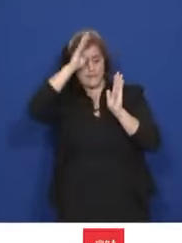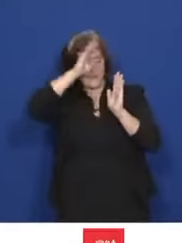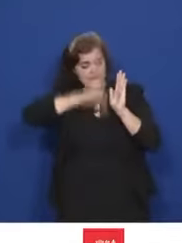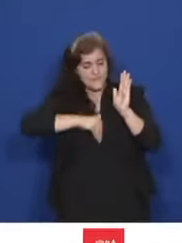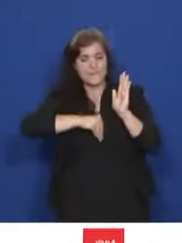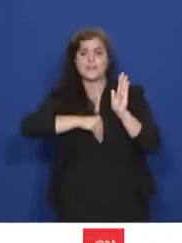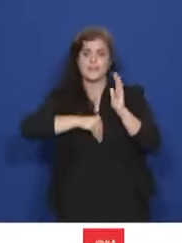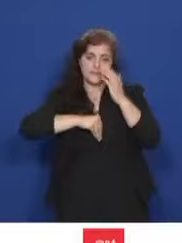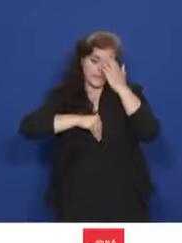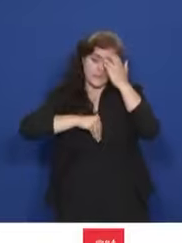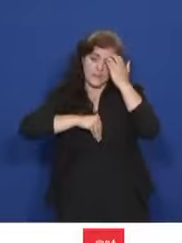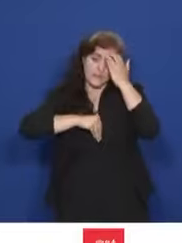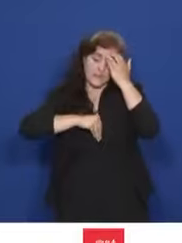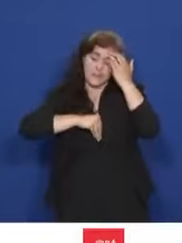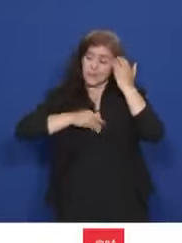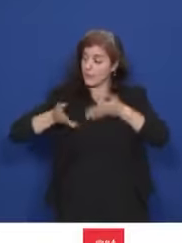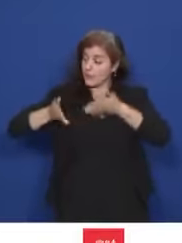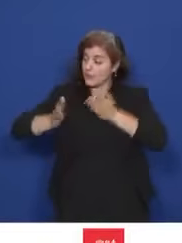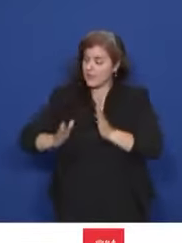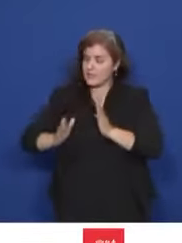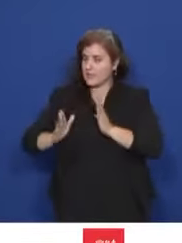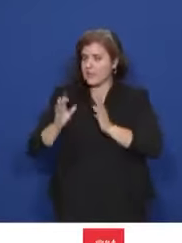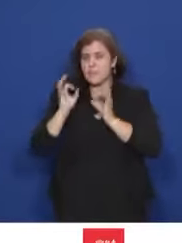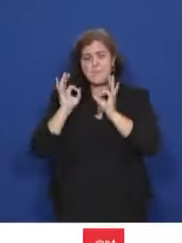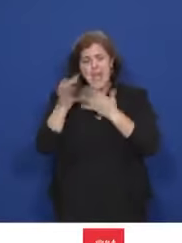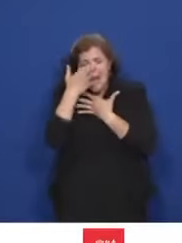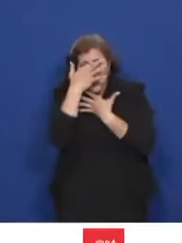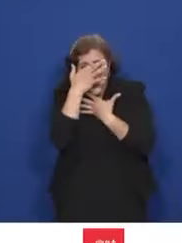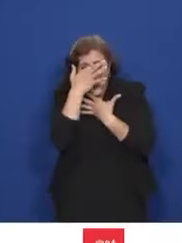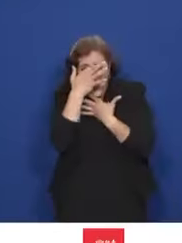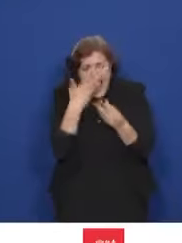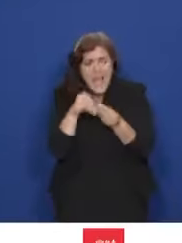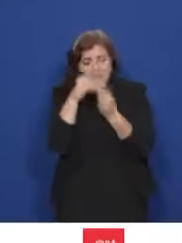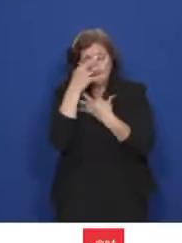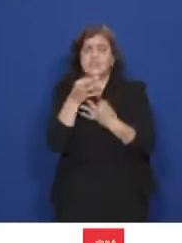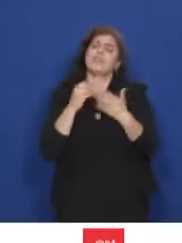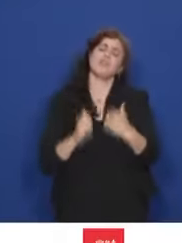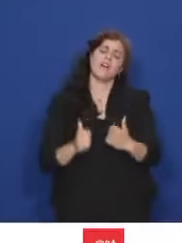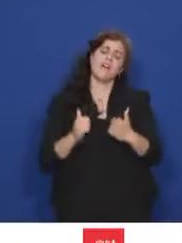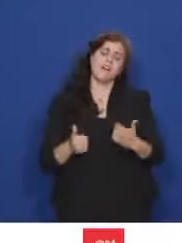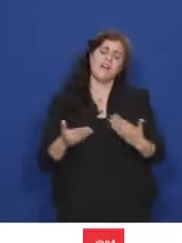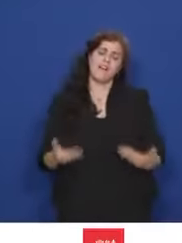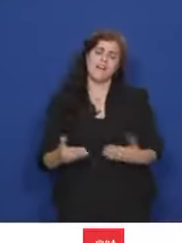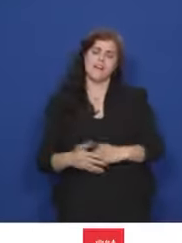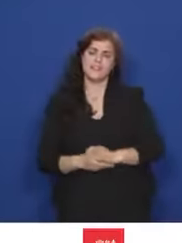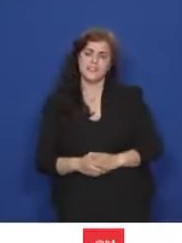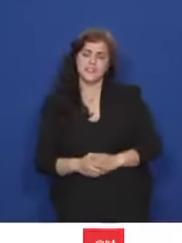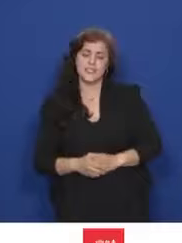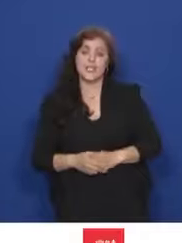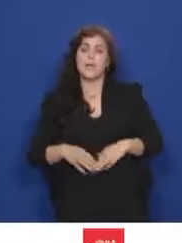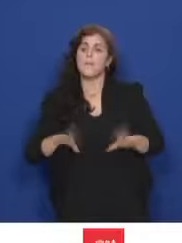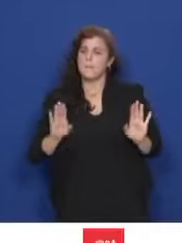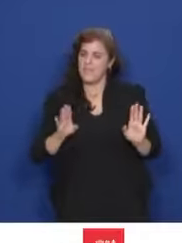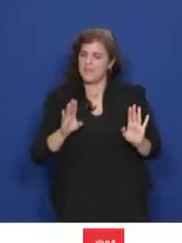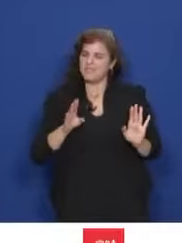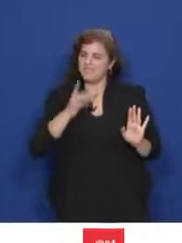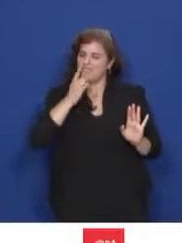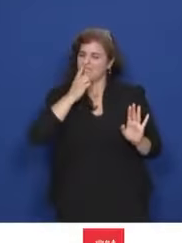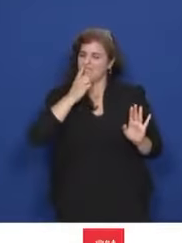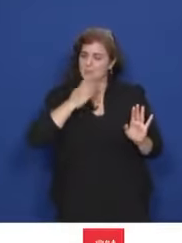l'amendement et ce que vous avez pris précisent. C'est très bien de le préciser. Simplement, je pense que